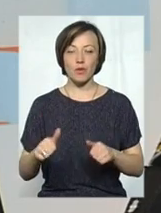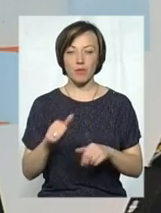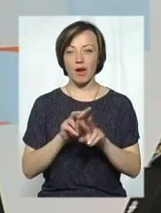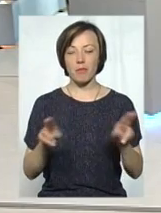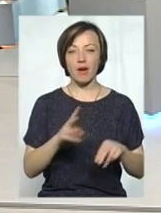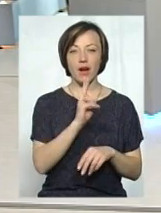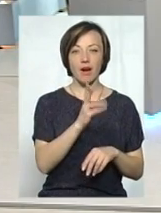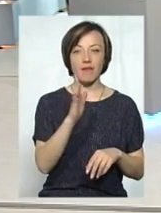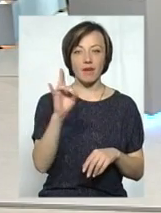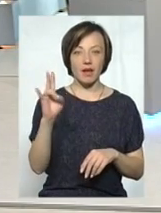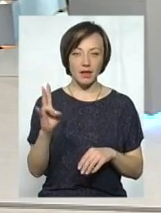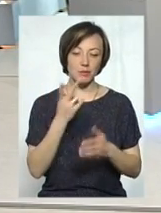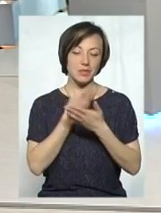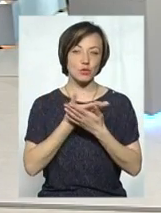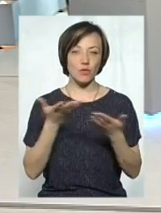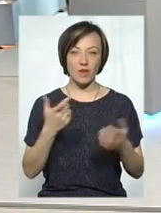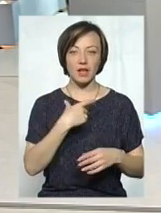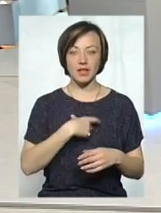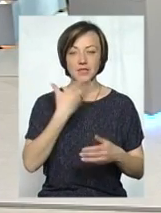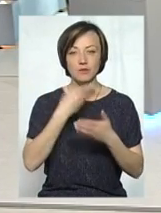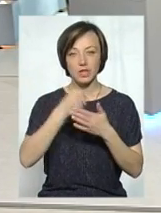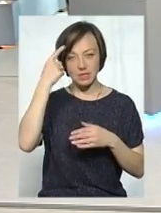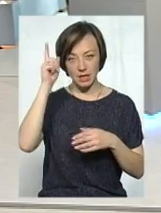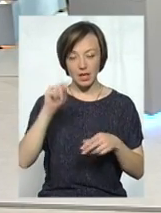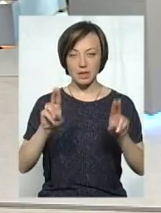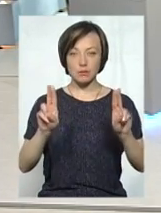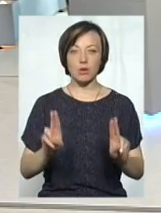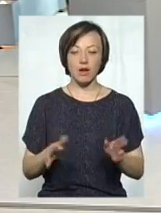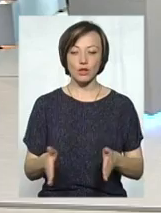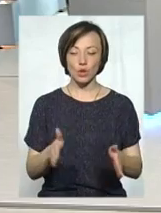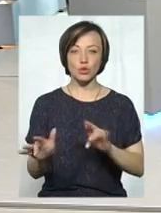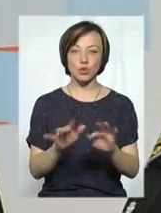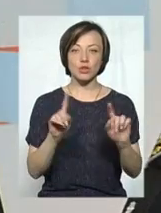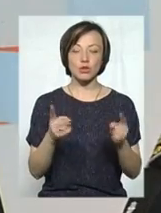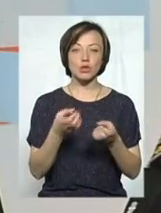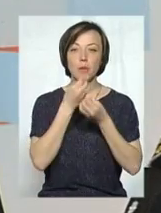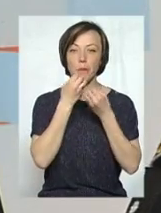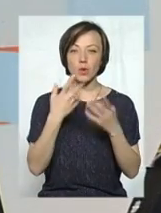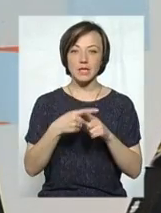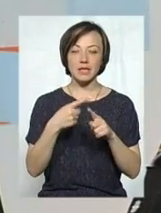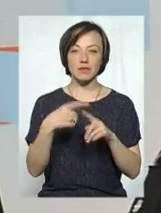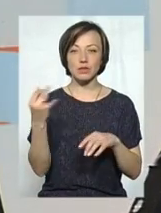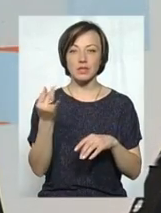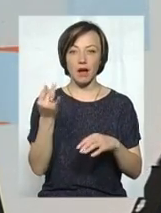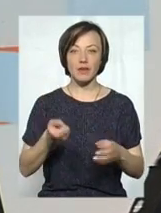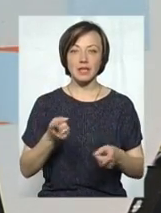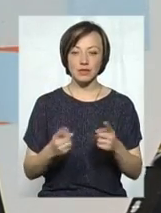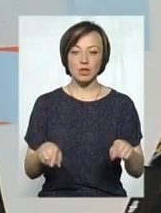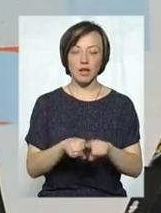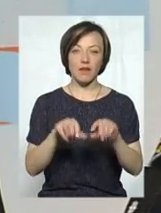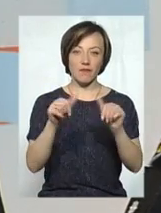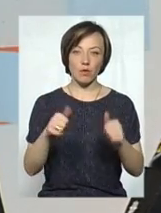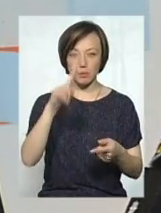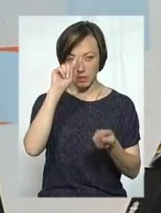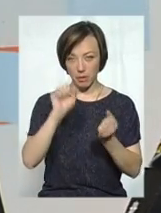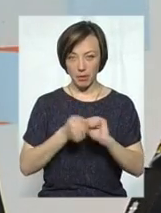КВН у програми, презентували свої знання з правилами дорожнього руху. Це було надзвичайно позитивно, цікаво, і дійсно в такій формі запам